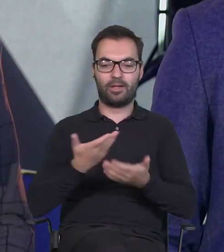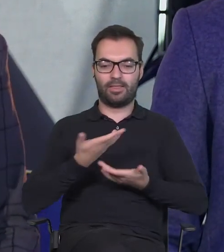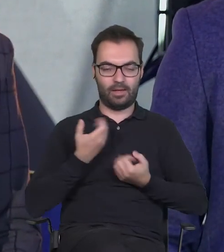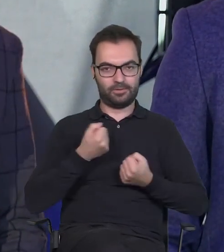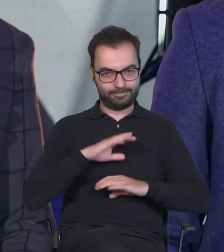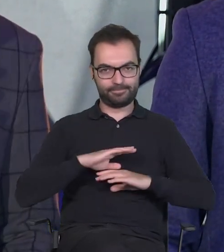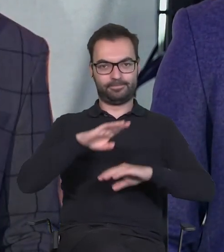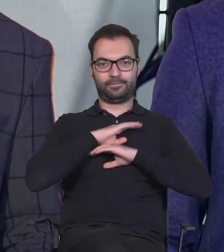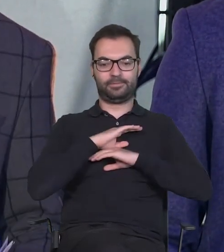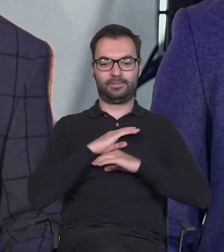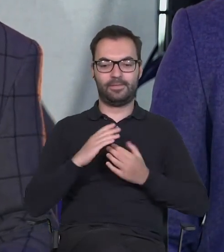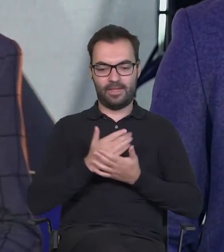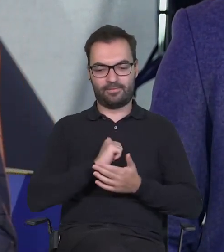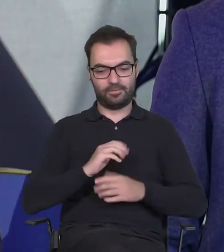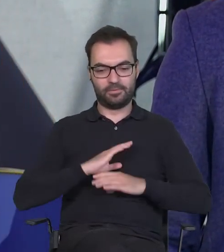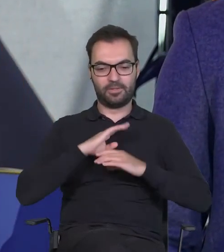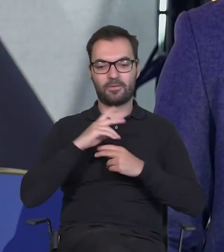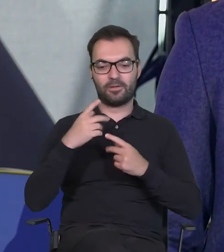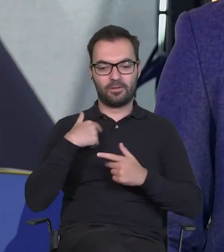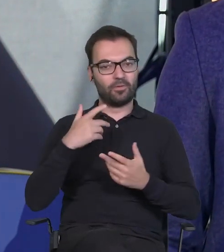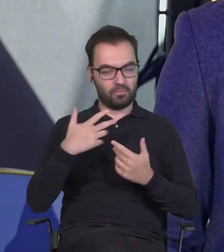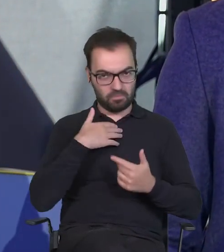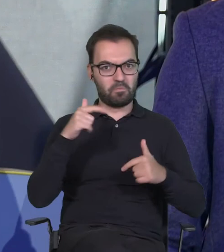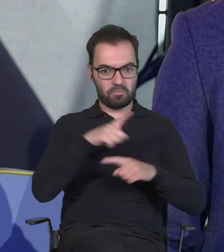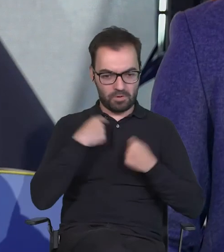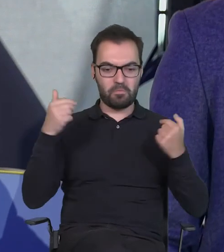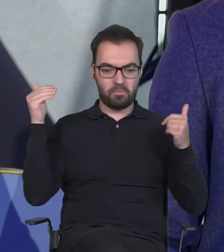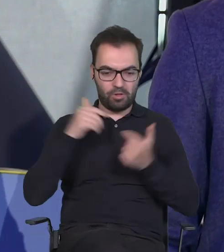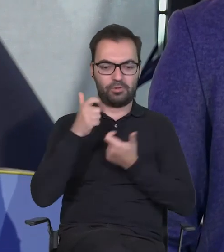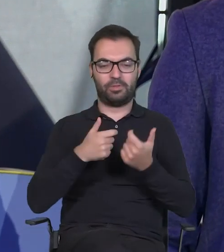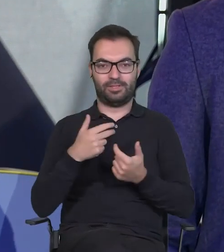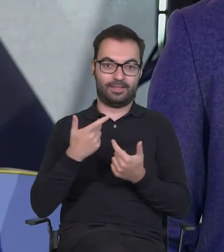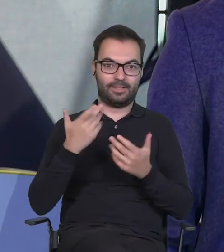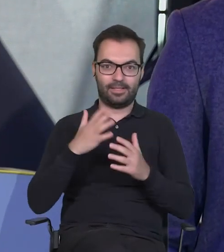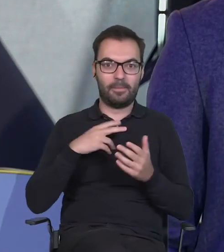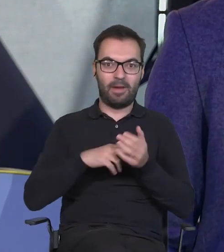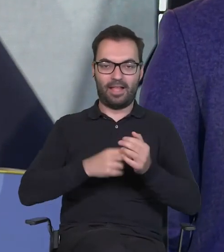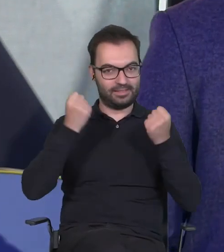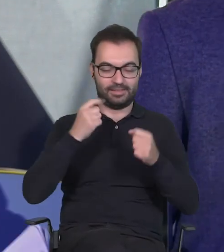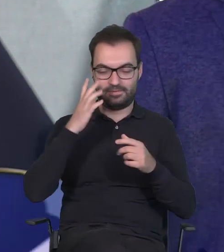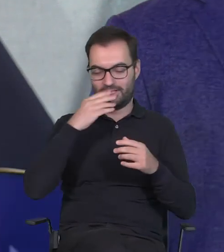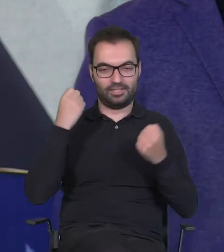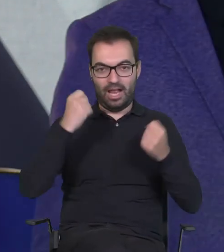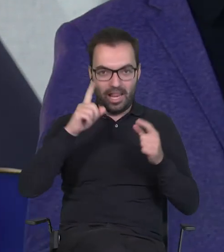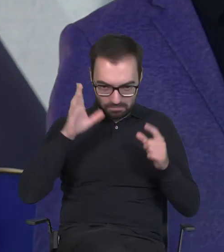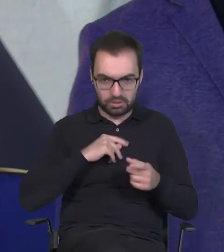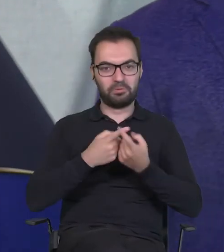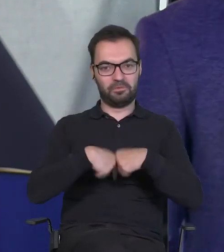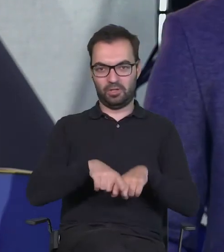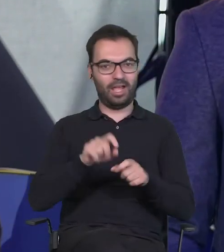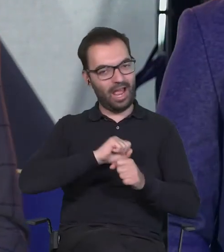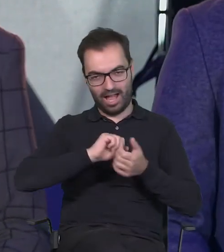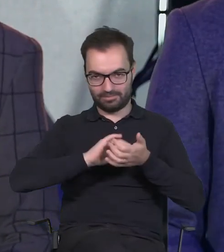w siebie, pokazał nam, że możemy zrealizować bardzo dla nas na początku odległe plany do każdego ostatniego kroku.